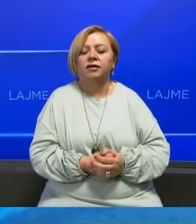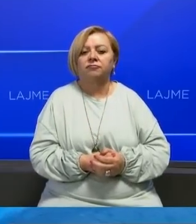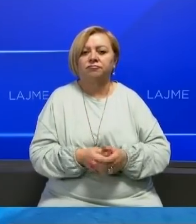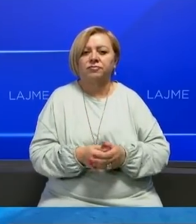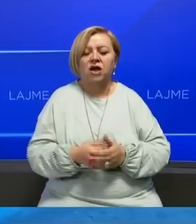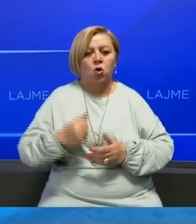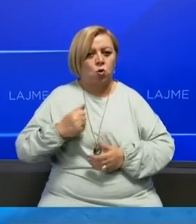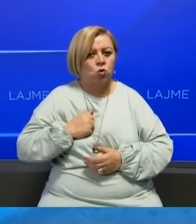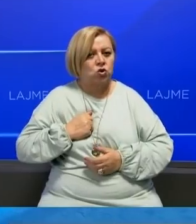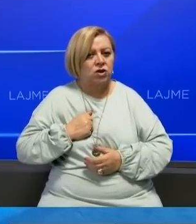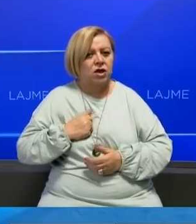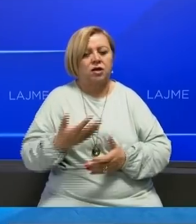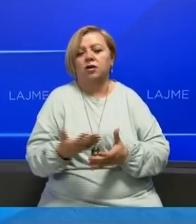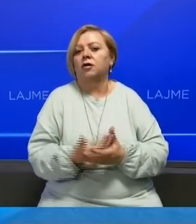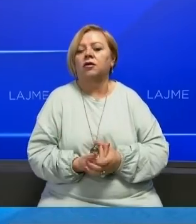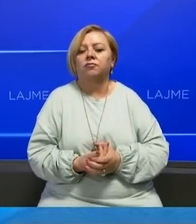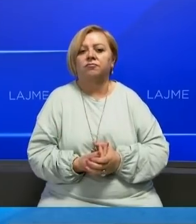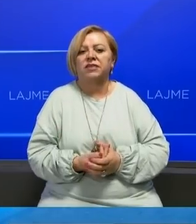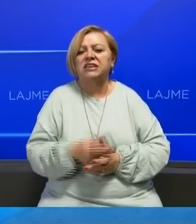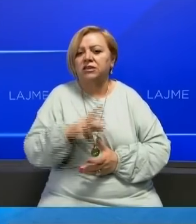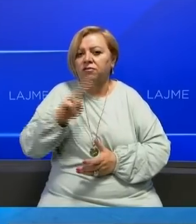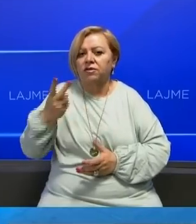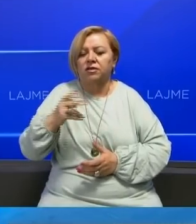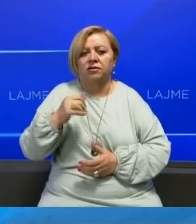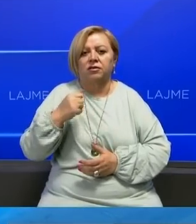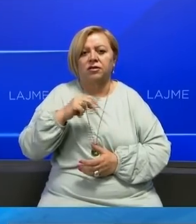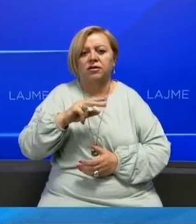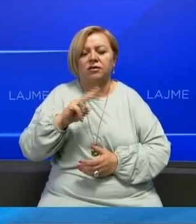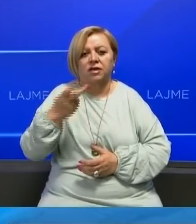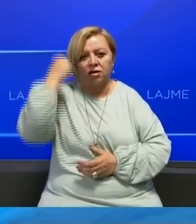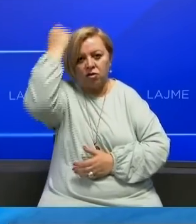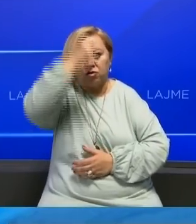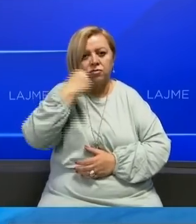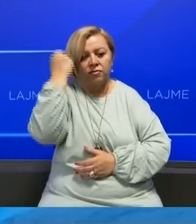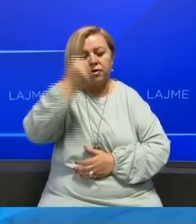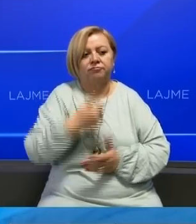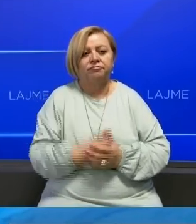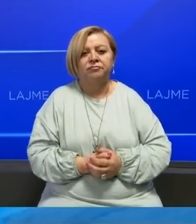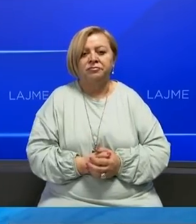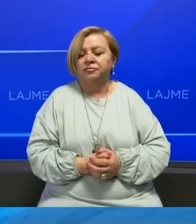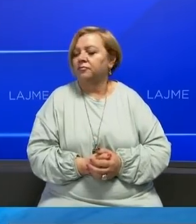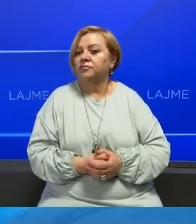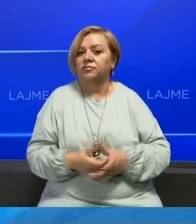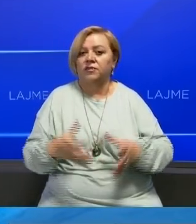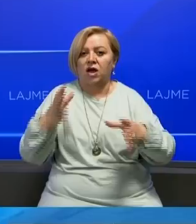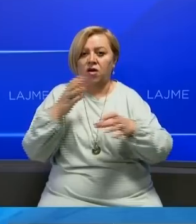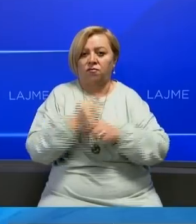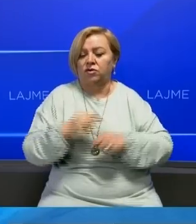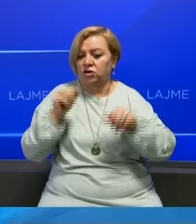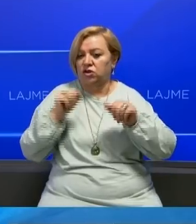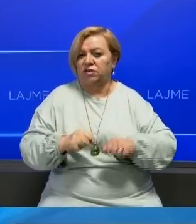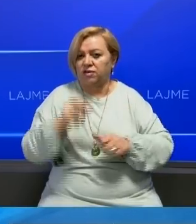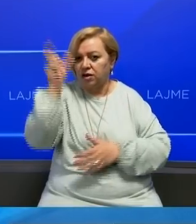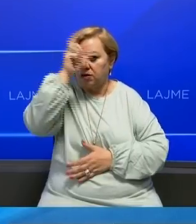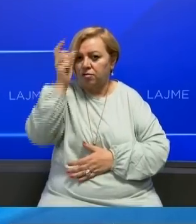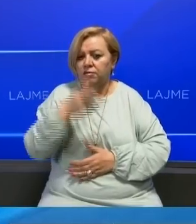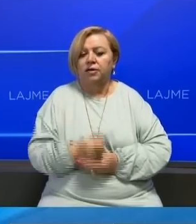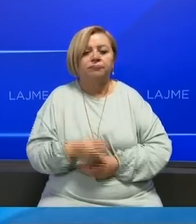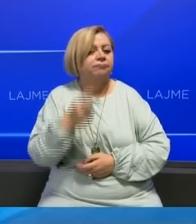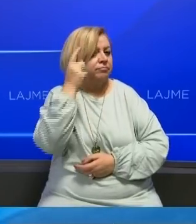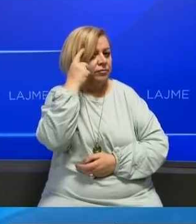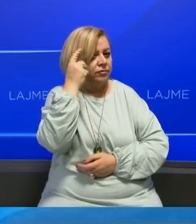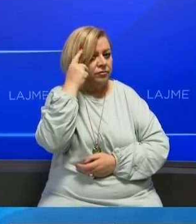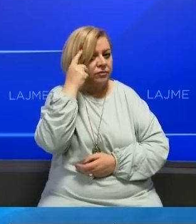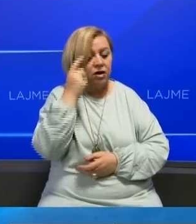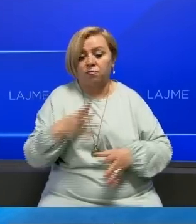ushtarake në nivel krititër mes Kosovës dhe alatëve të sojë. Në fund të postimit të qeveri sërbe, është bërë ditur